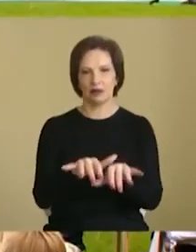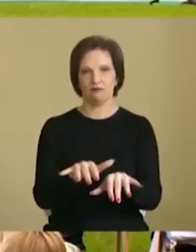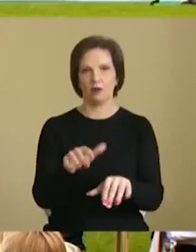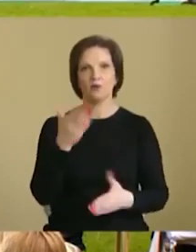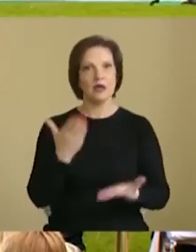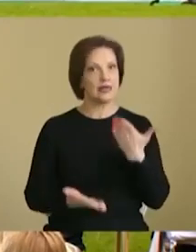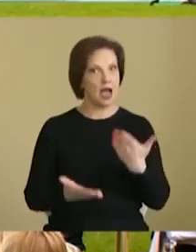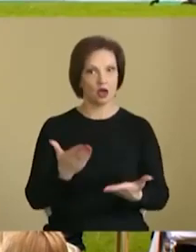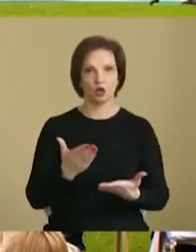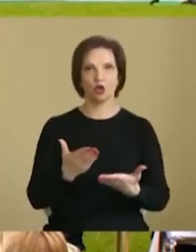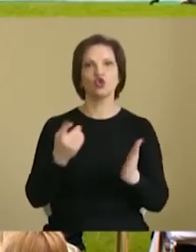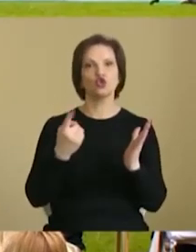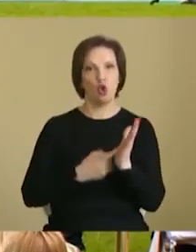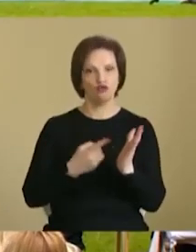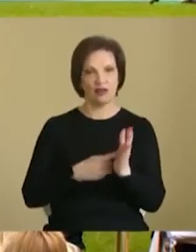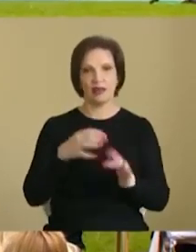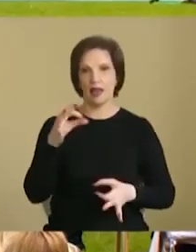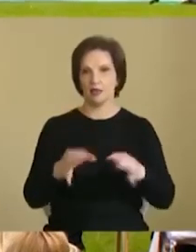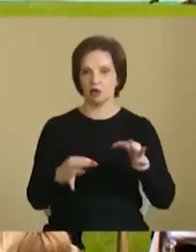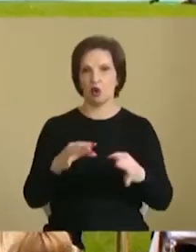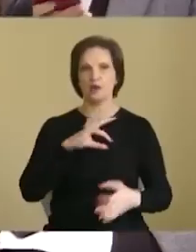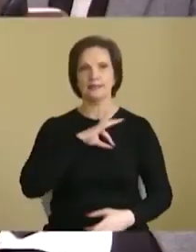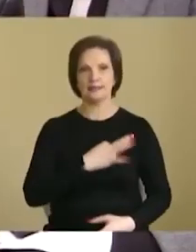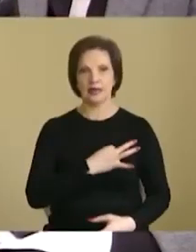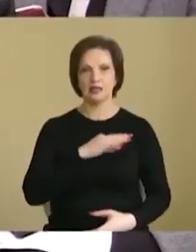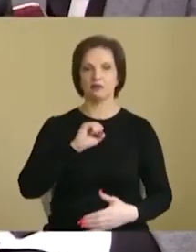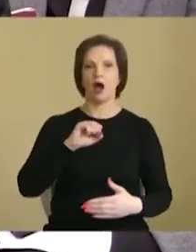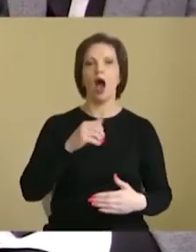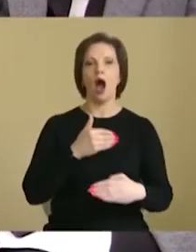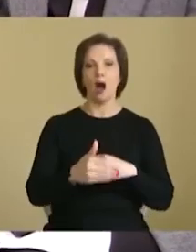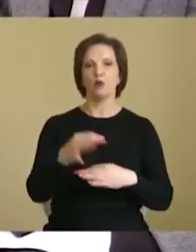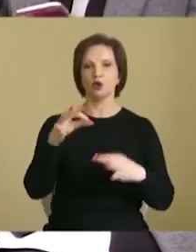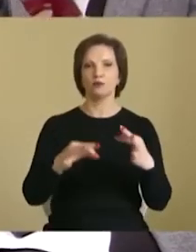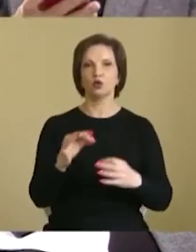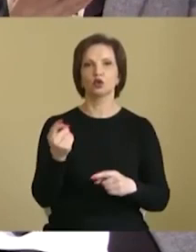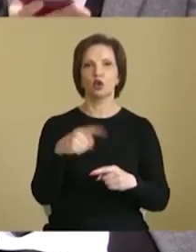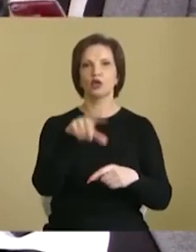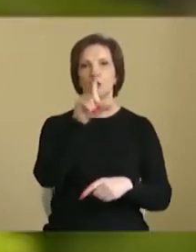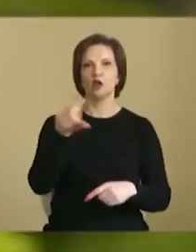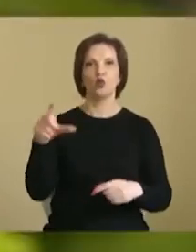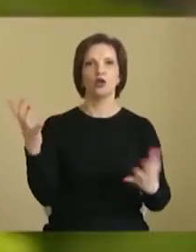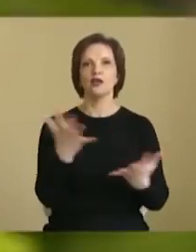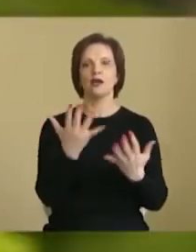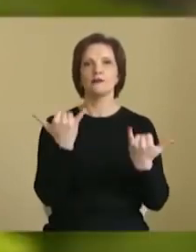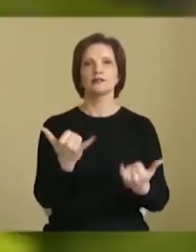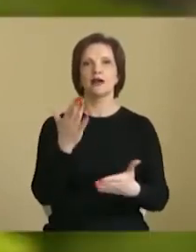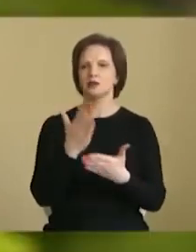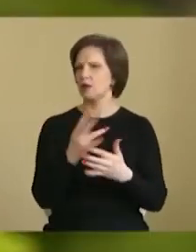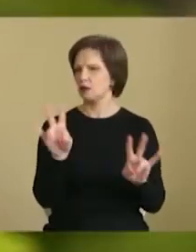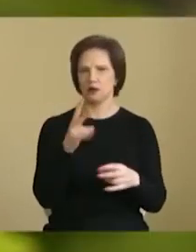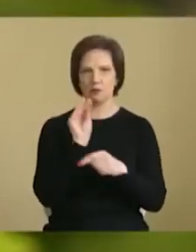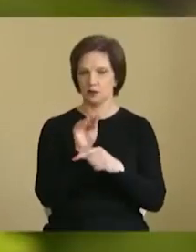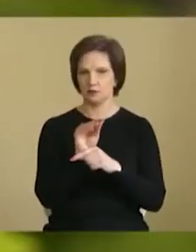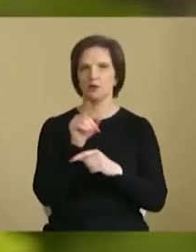Якщо доведе суд, слідство, а потім суд, що ті люди, які зараз є, не треба звинувачити,